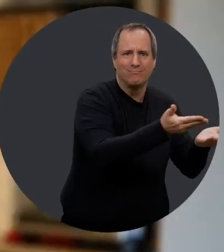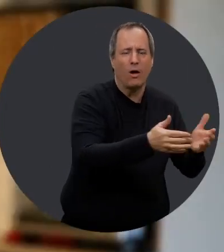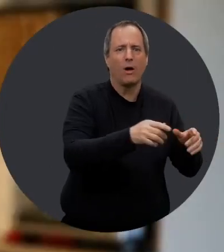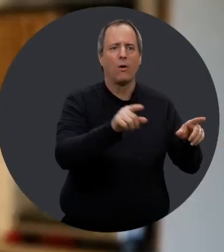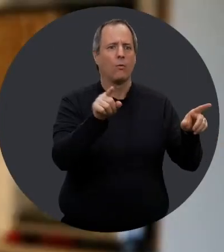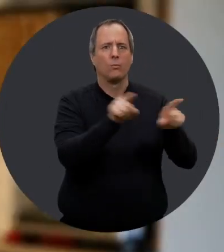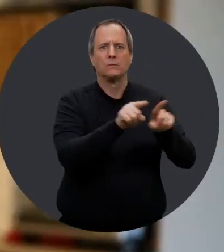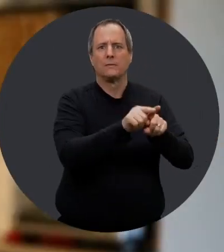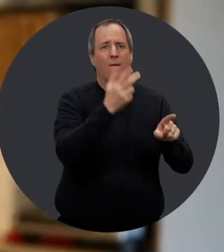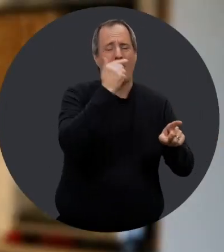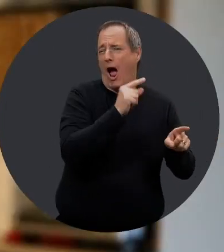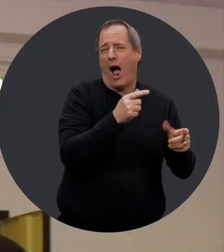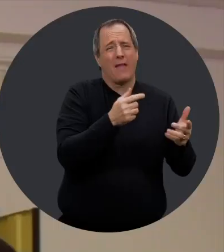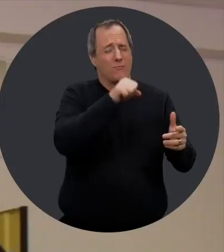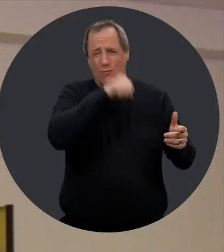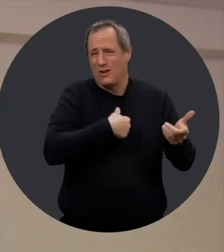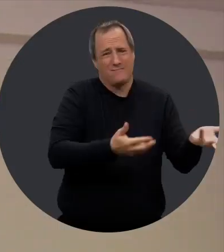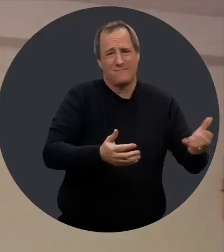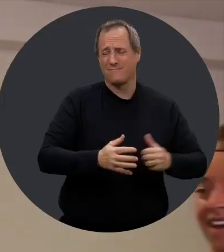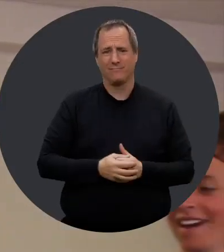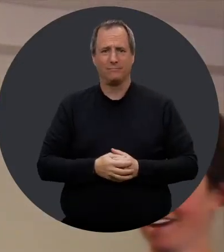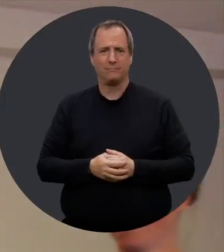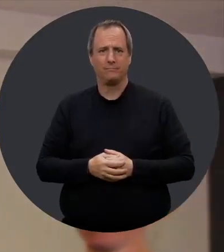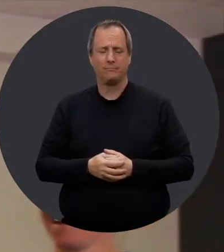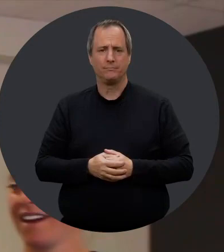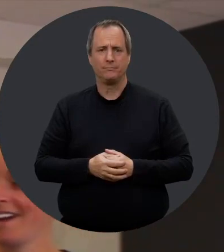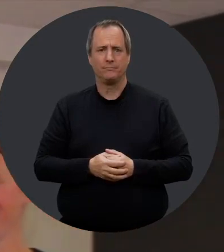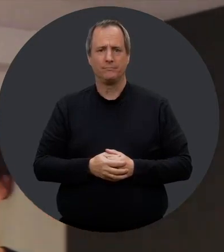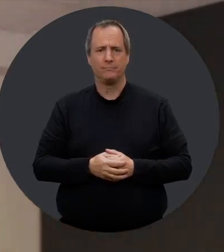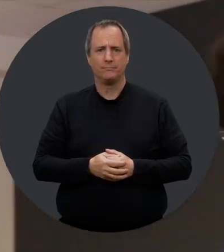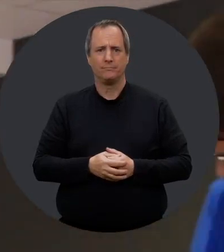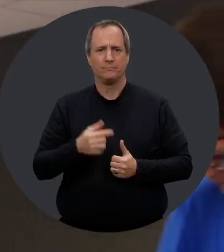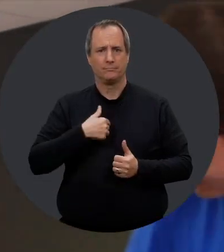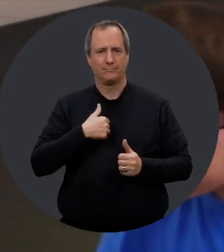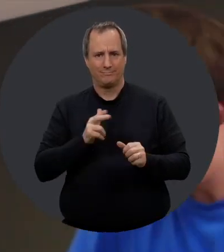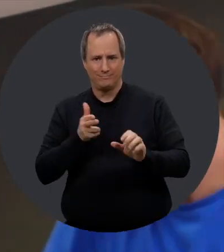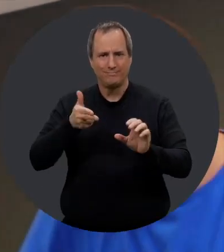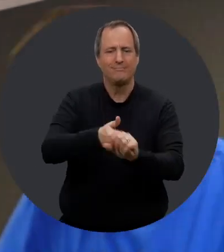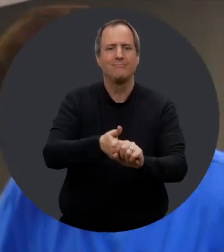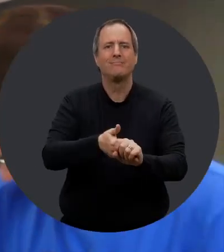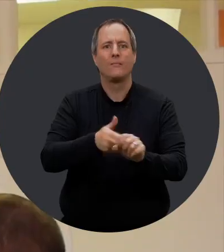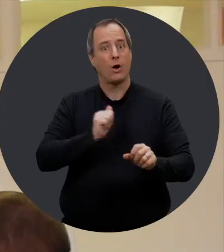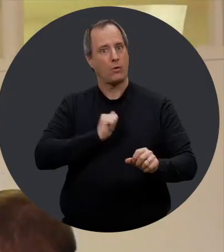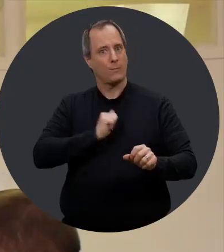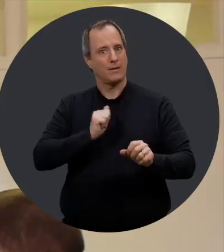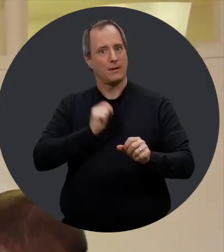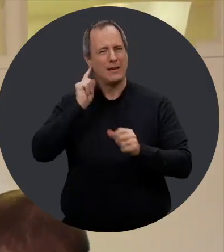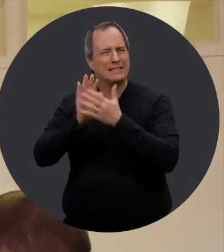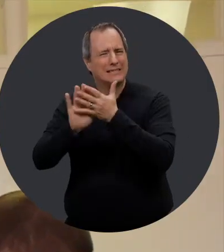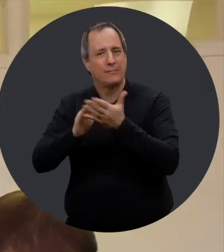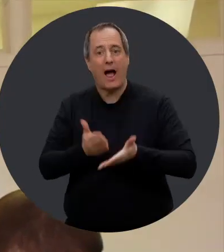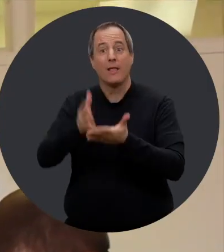appris beaucoup d'affaires, puis comment se servir, puis c'était le fun. Moi, j'ai aimé ça. Ça m'a apporté